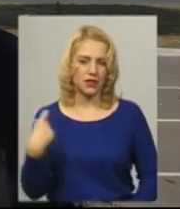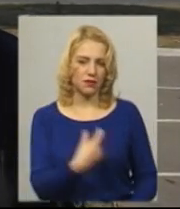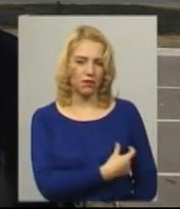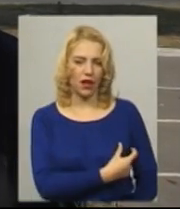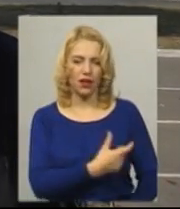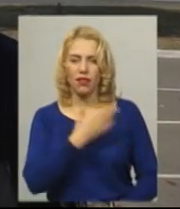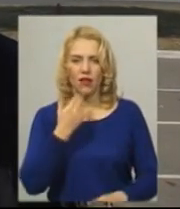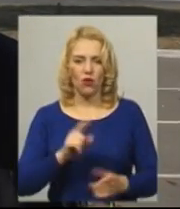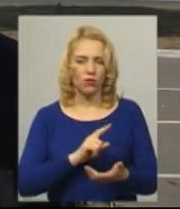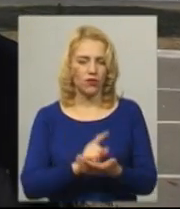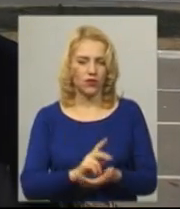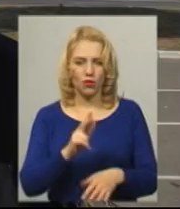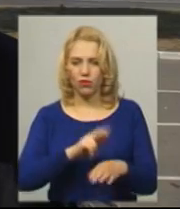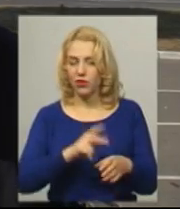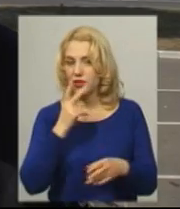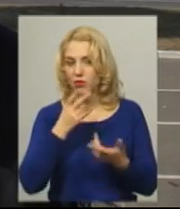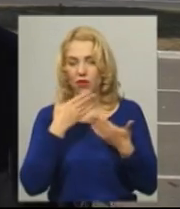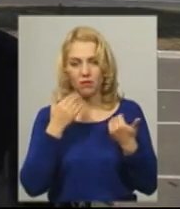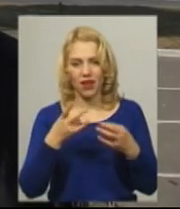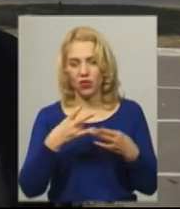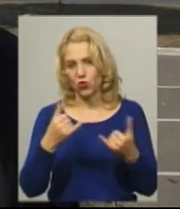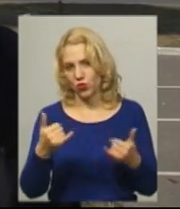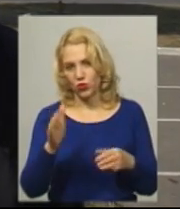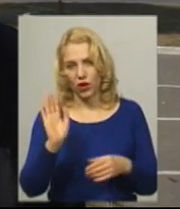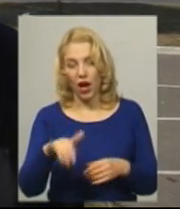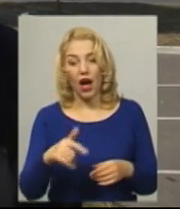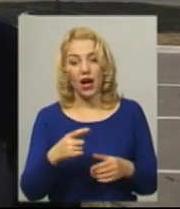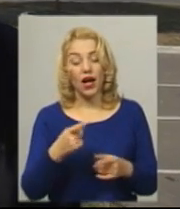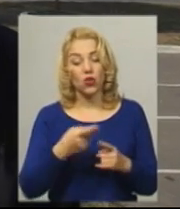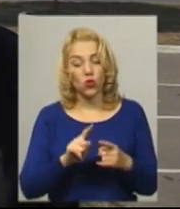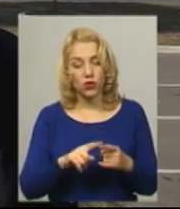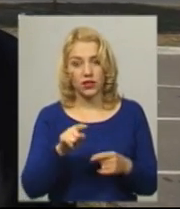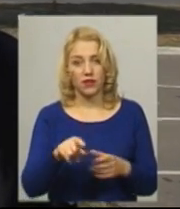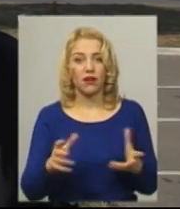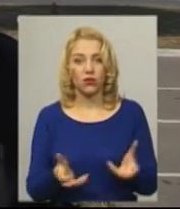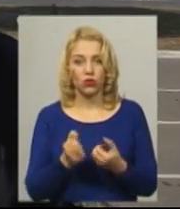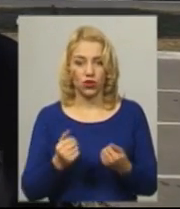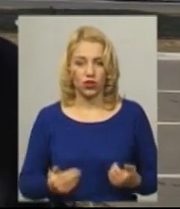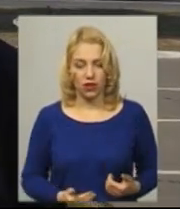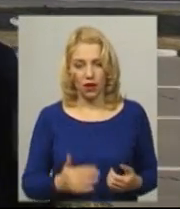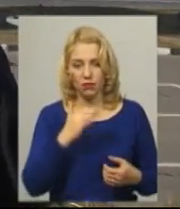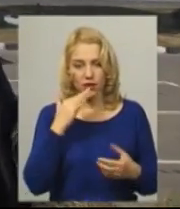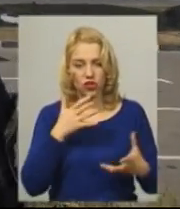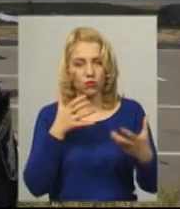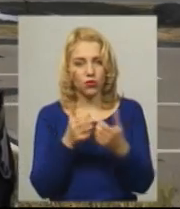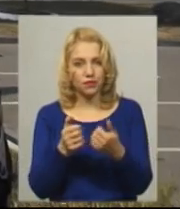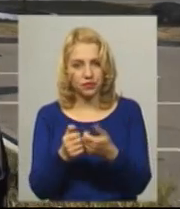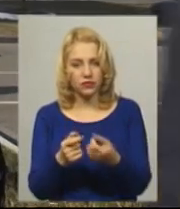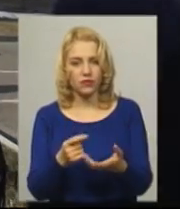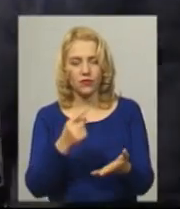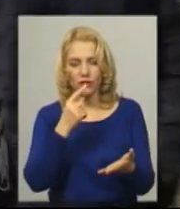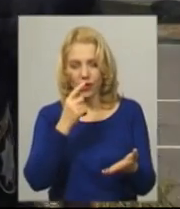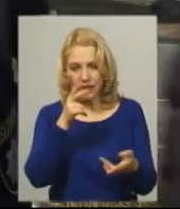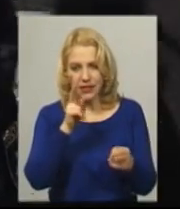Не побачать поліцейські, нічого страшного, але це рятує життя. І ми бачимо, що досить багато дорожньотранспортних пригод закінчується